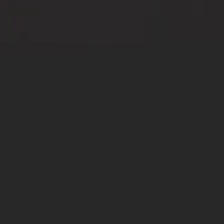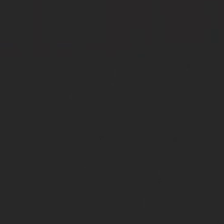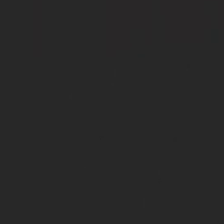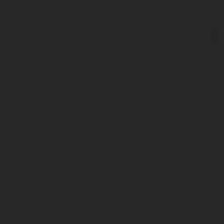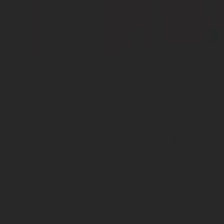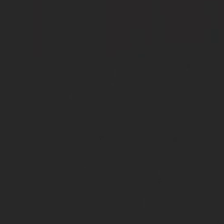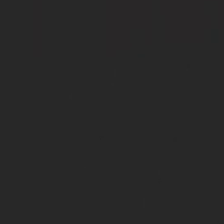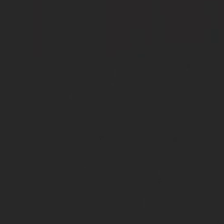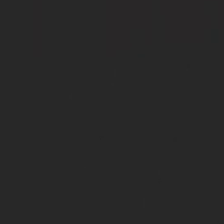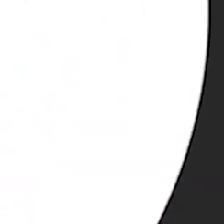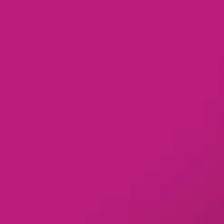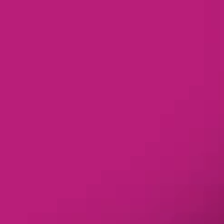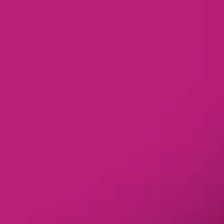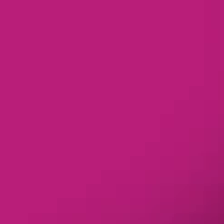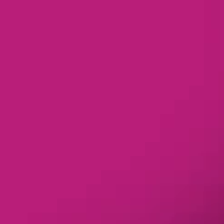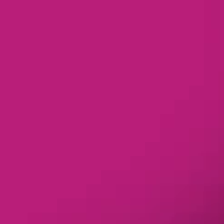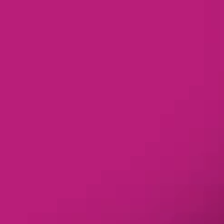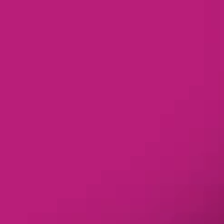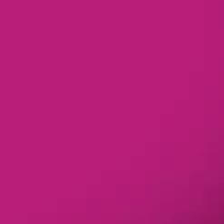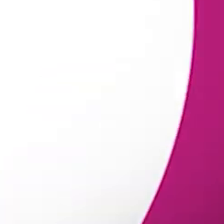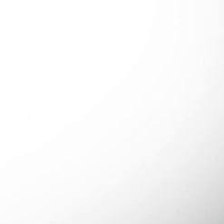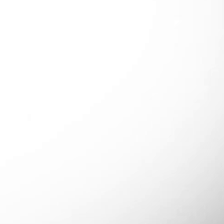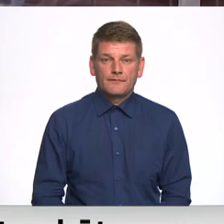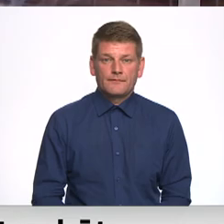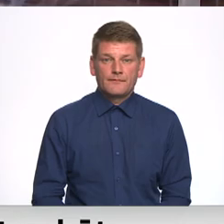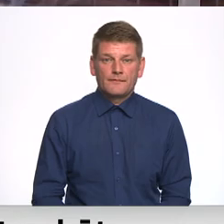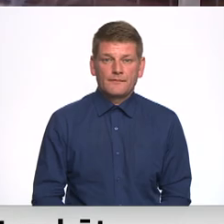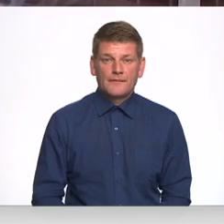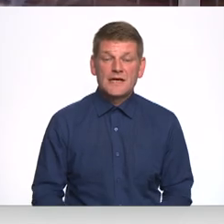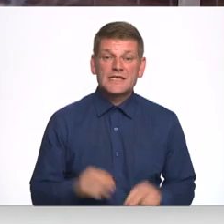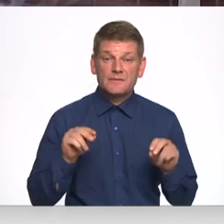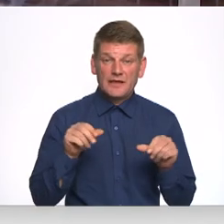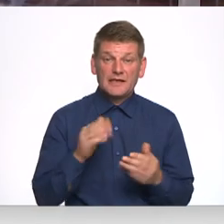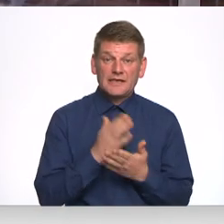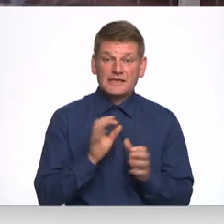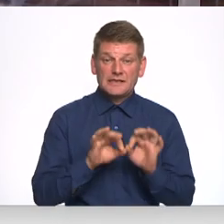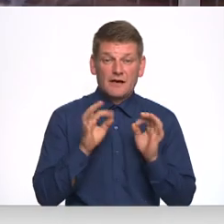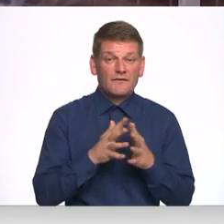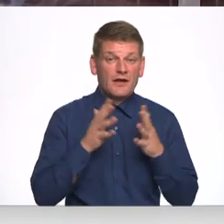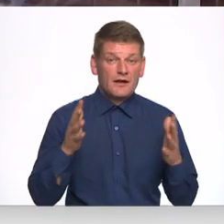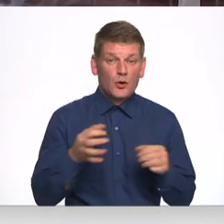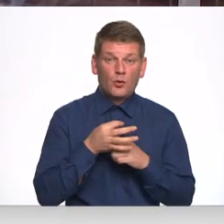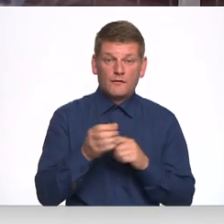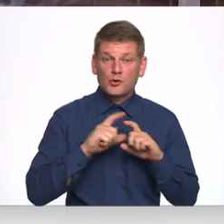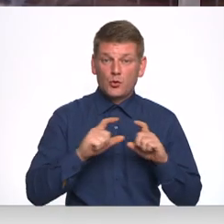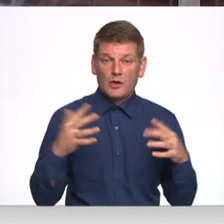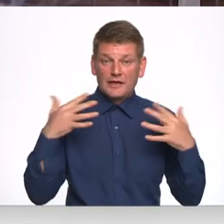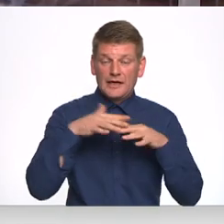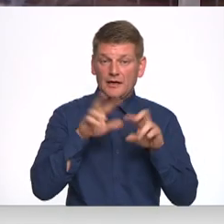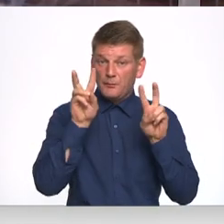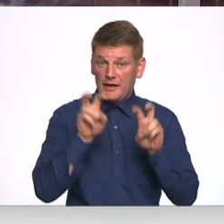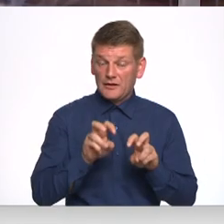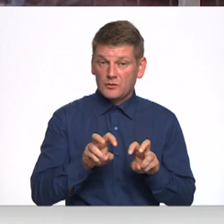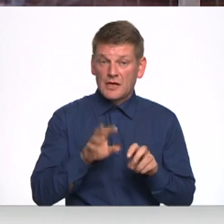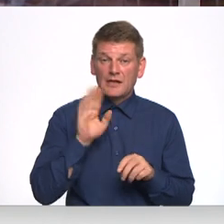Re, visi ēters ir te! Smiltenē tiks sākt vērienīgs novada skolu tīkla pētījums,